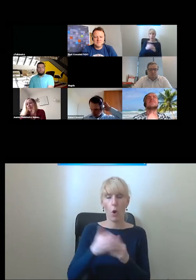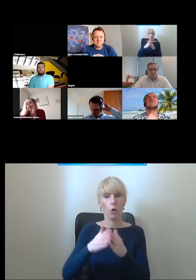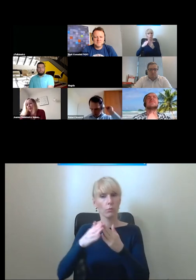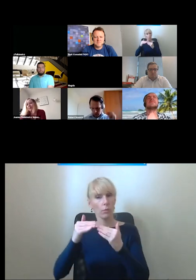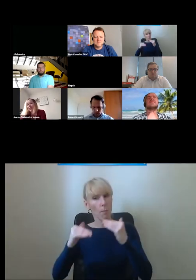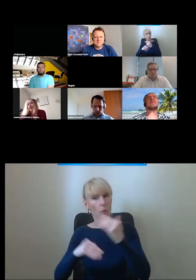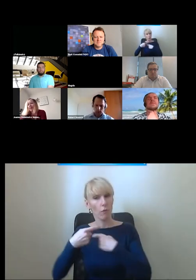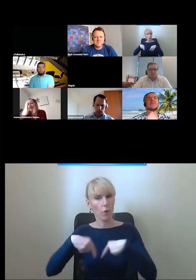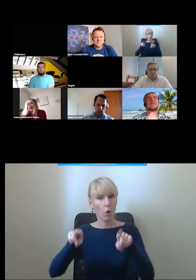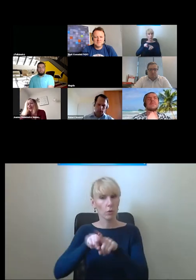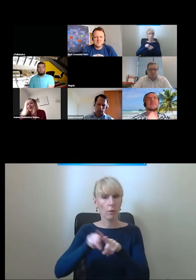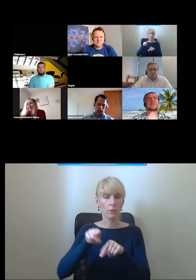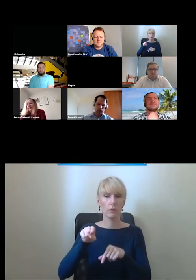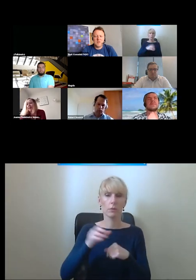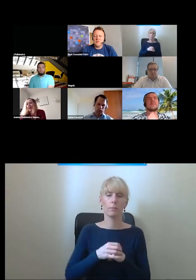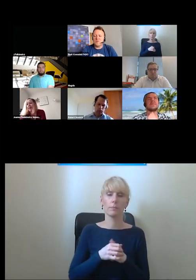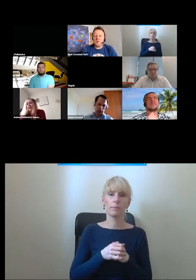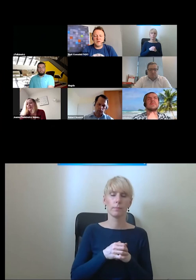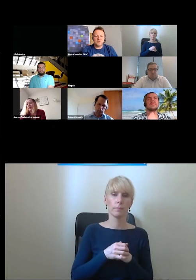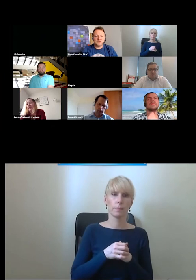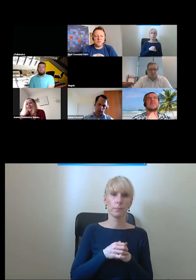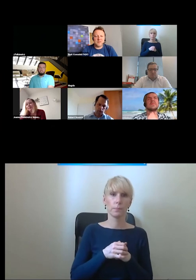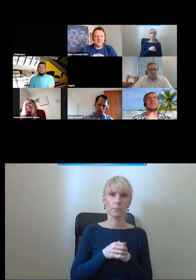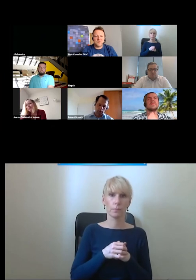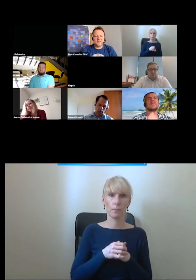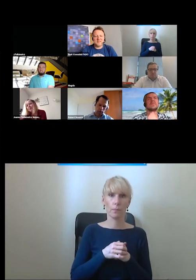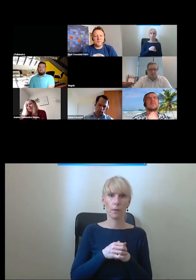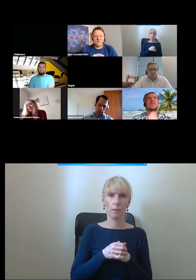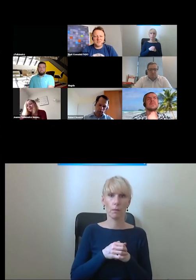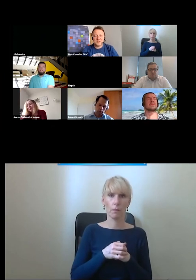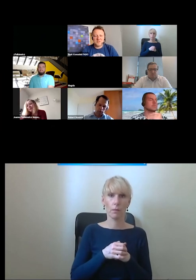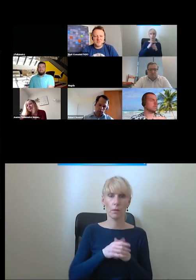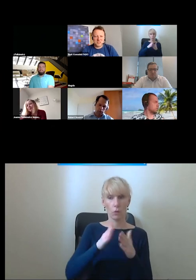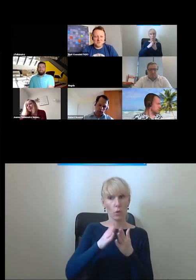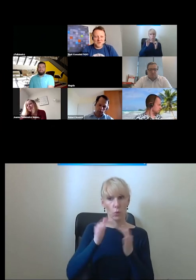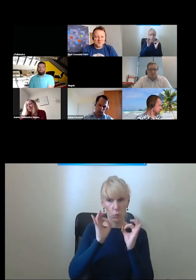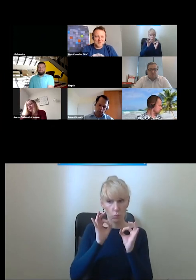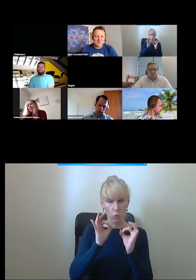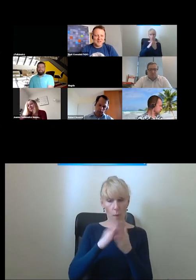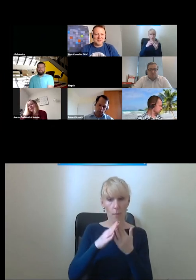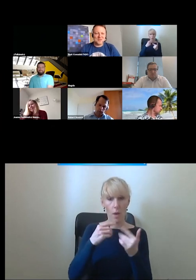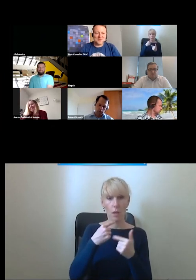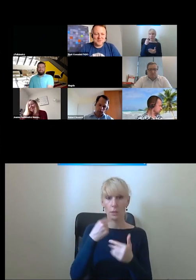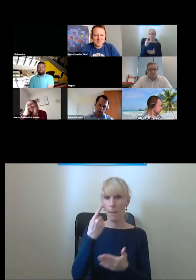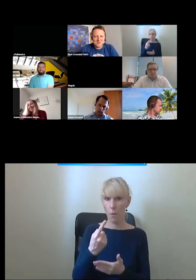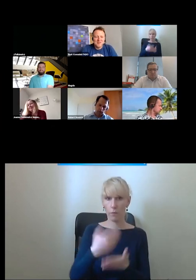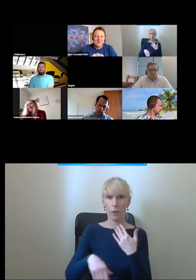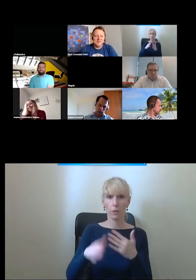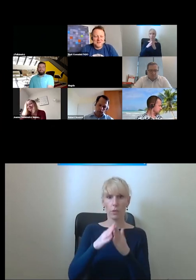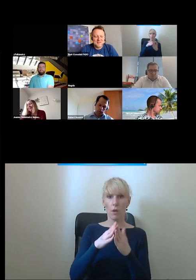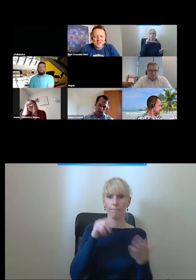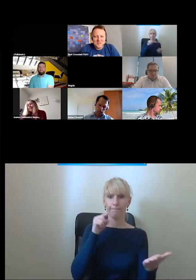generalnego wykonawcy to w ogóle jest już dobra zapowiedź naszego wrześniowego spotkania kiedy będziemy